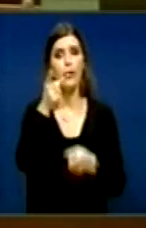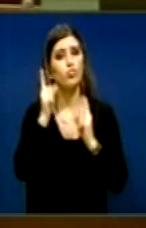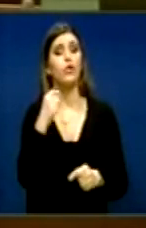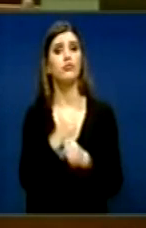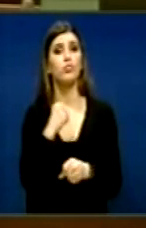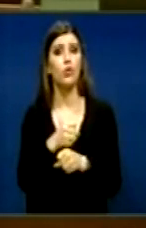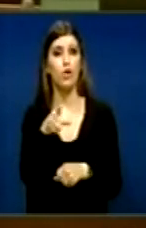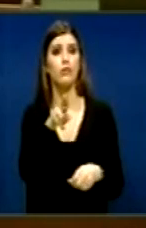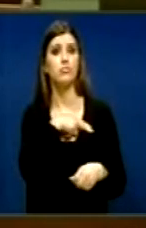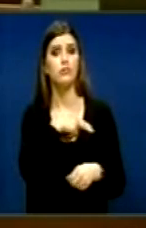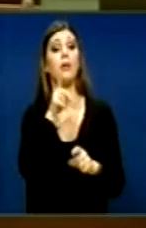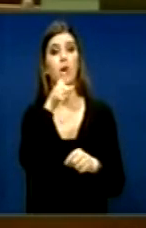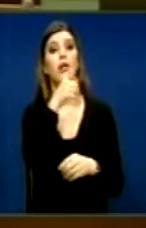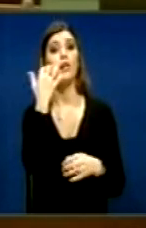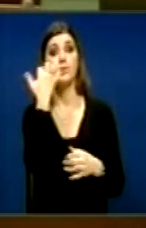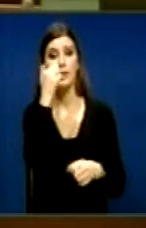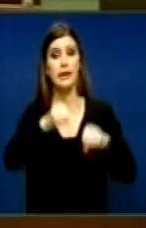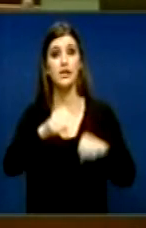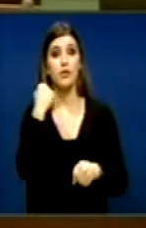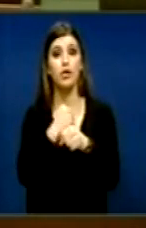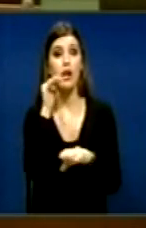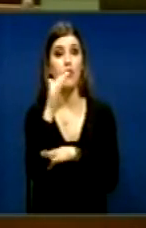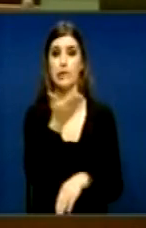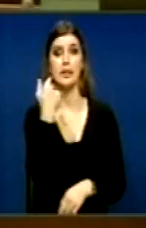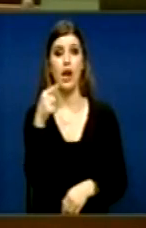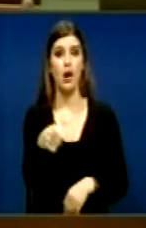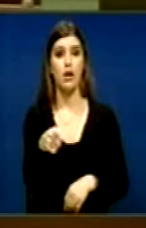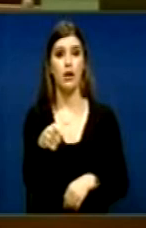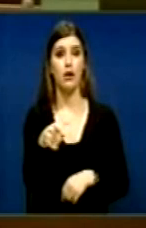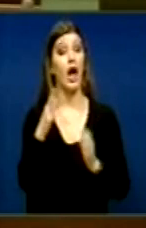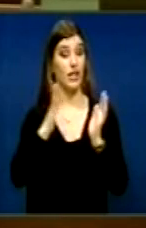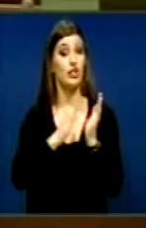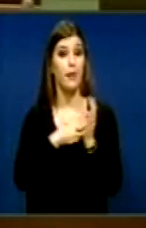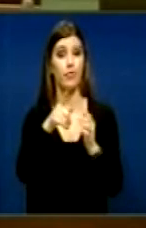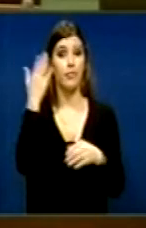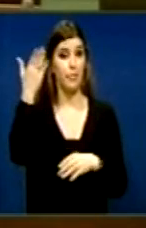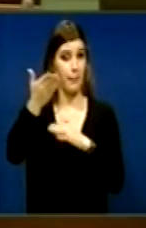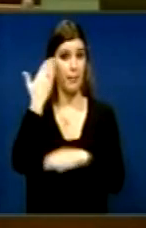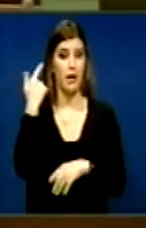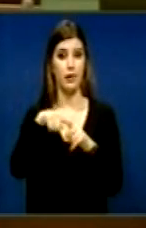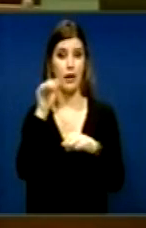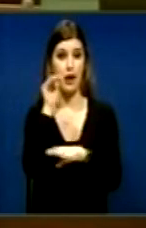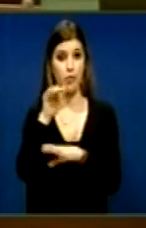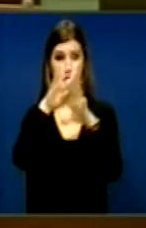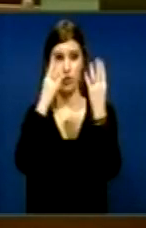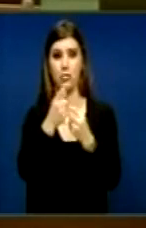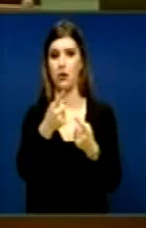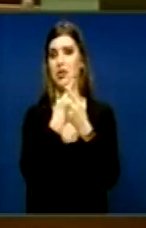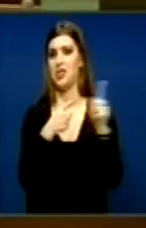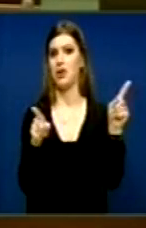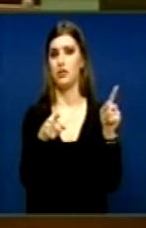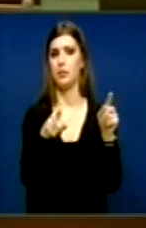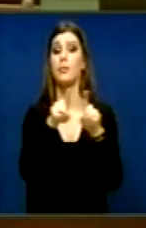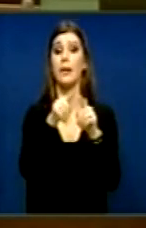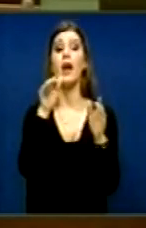po ma djëspojë për në bërshë këtë obligim fare. Se raporti të kështë të me qenë ndryshë e folje dhe zëti hamiti. Raporti në kuptonë me